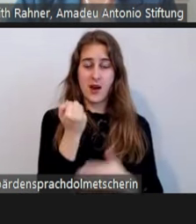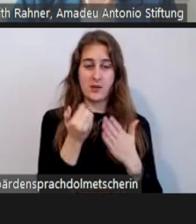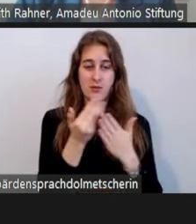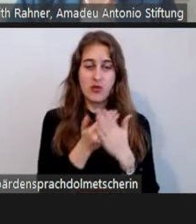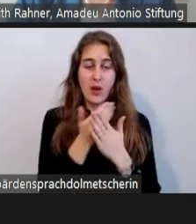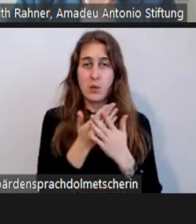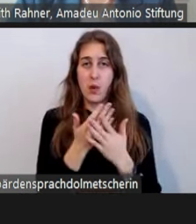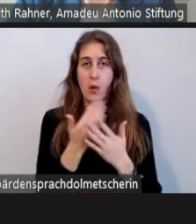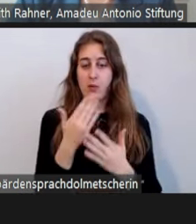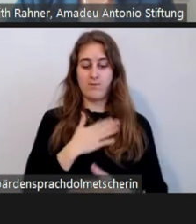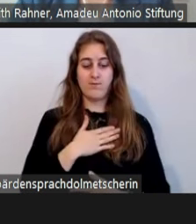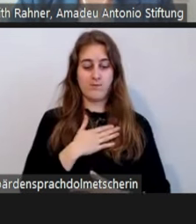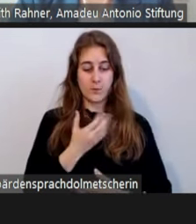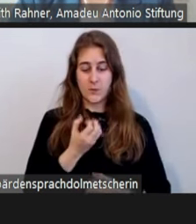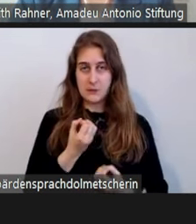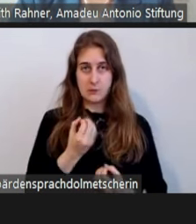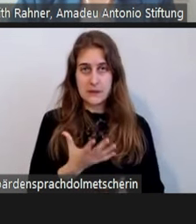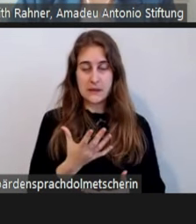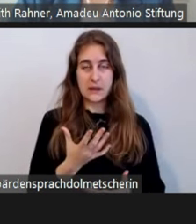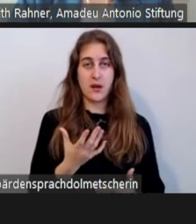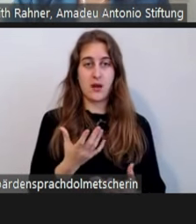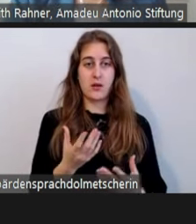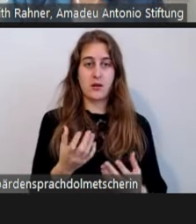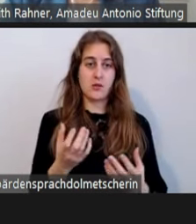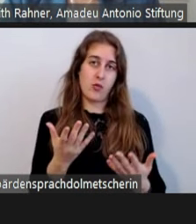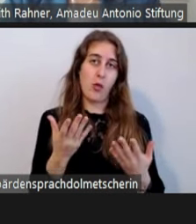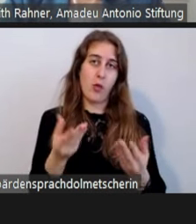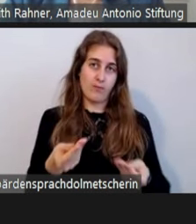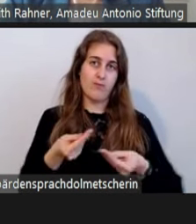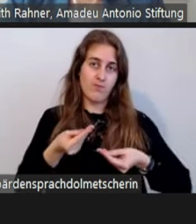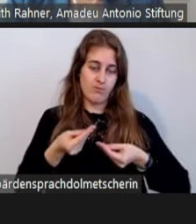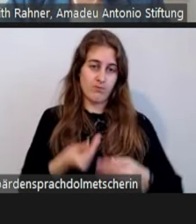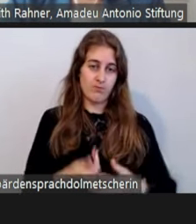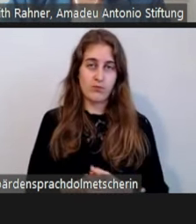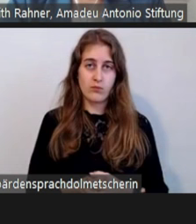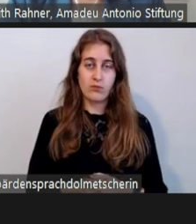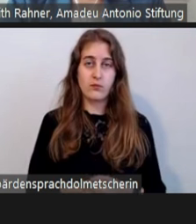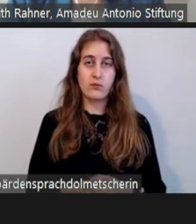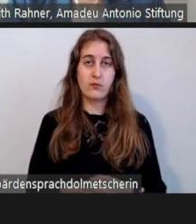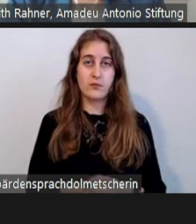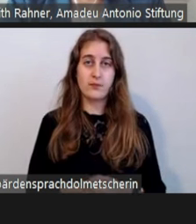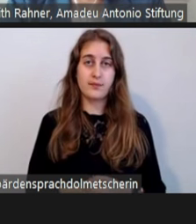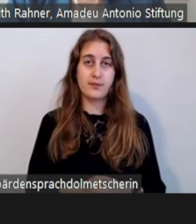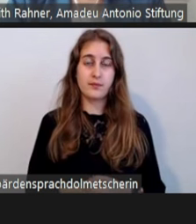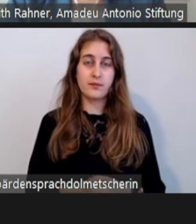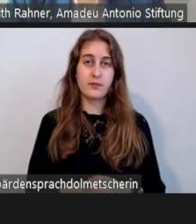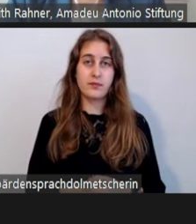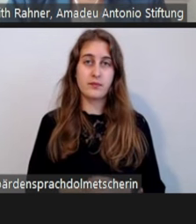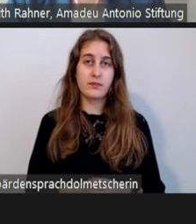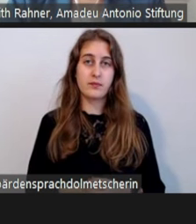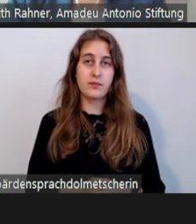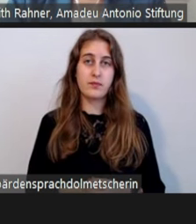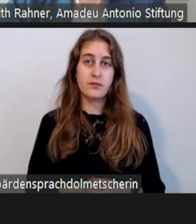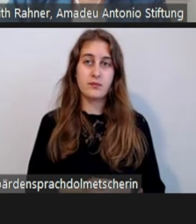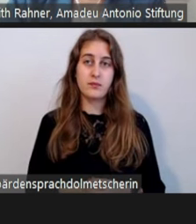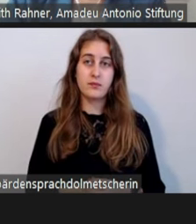und anderen Inhalten. Also letztendlich lässt sich da auch, allein daran ließe sich